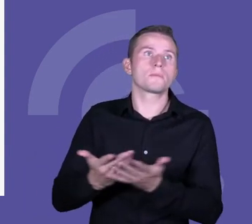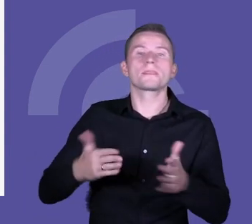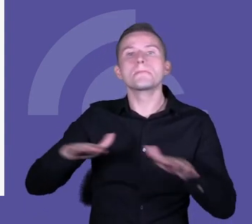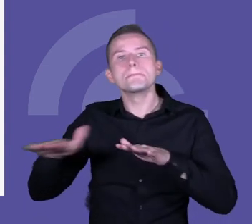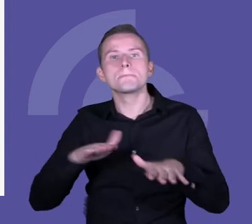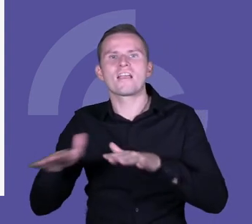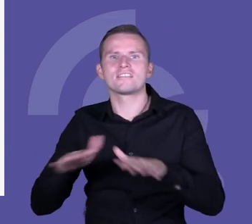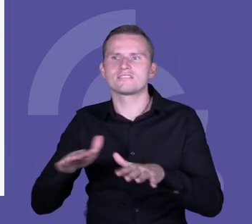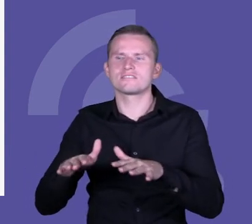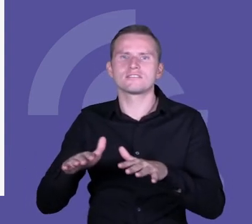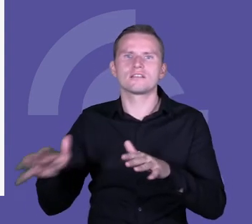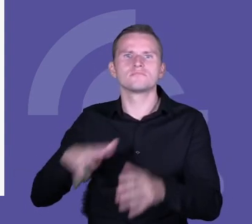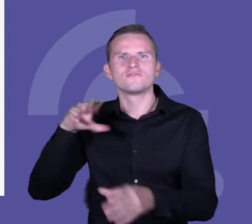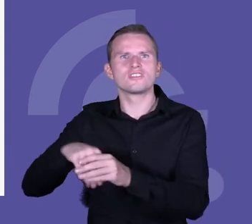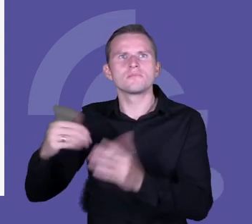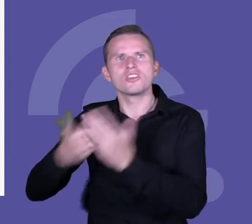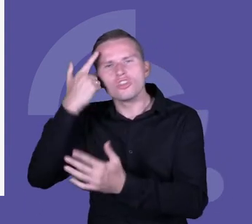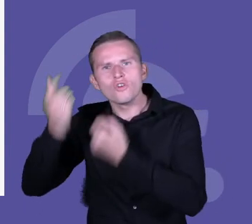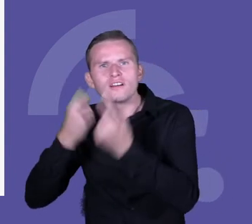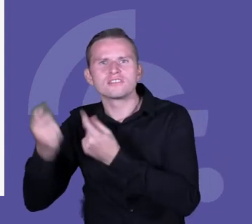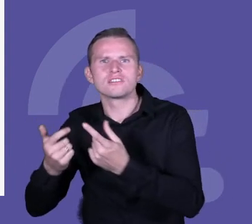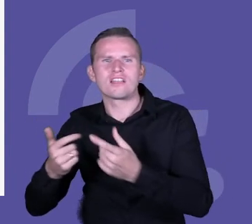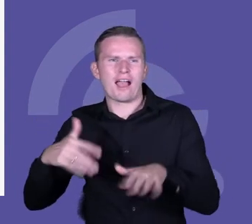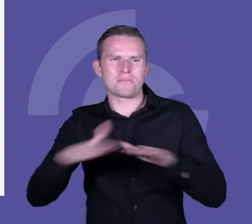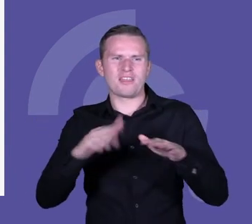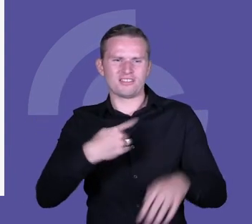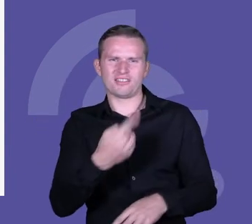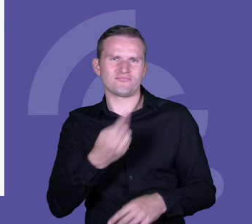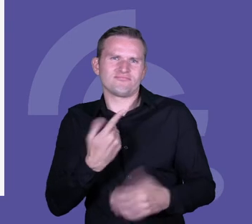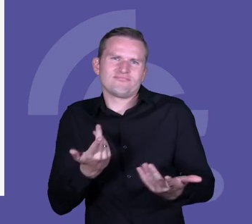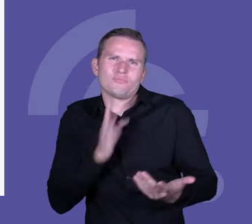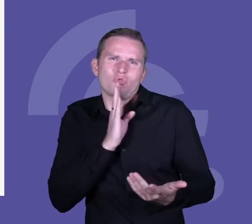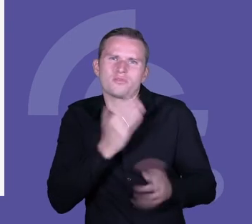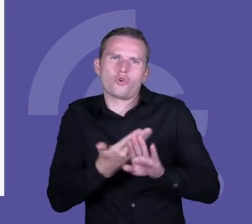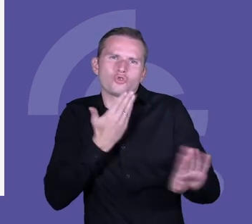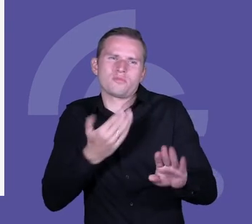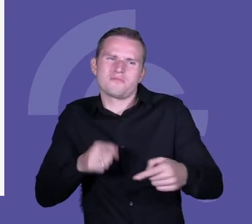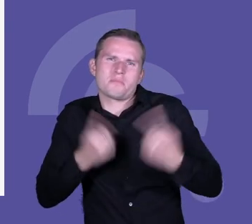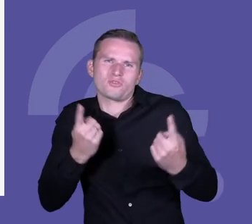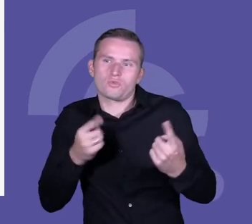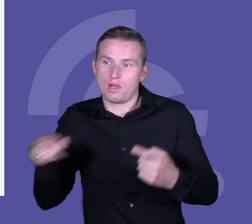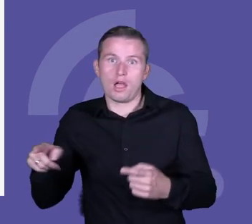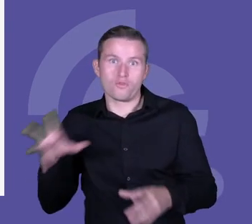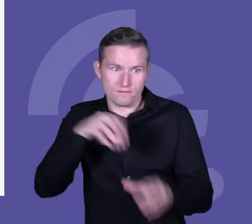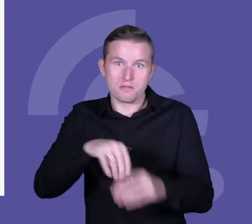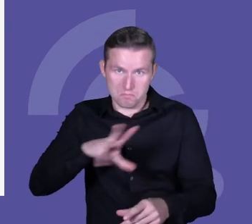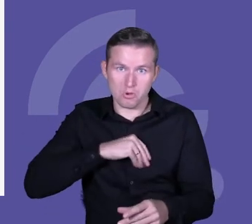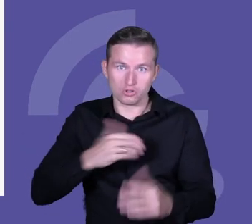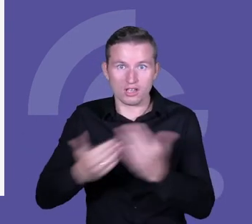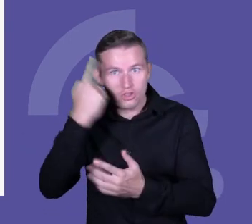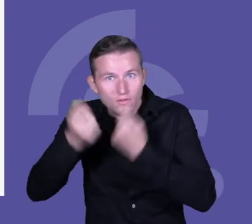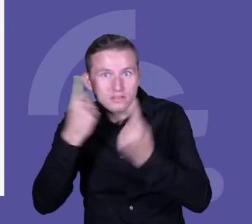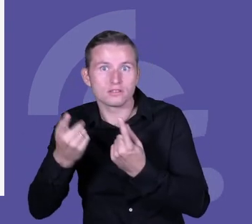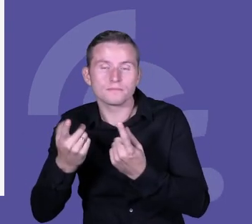z którym się nie utożsamiasz? Albo czy można być innowacyjnym w miejscu, którym, na przykład czujesz się